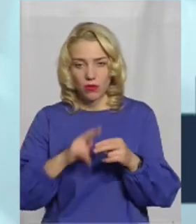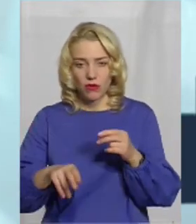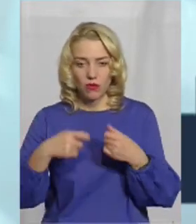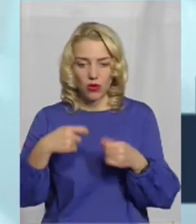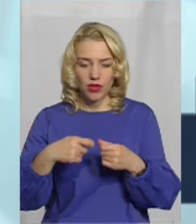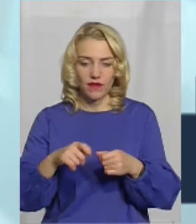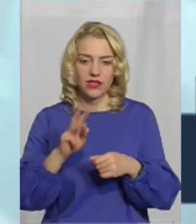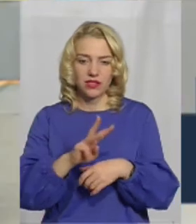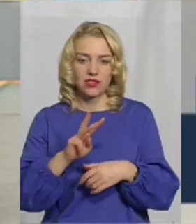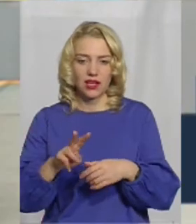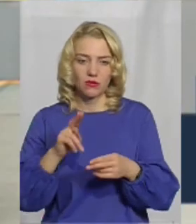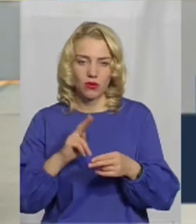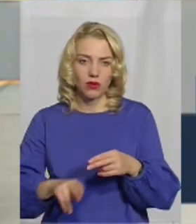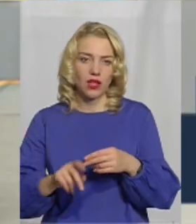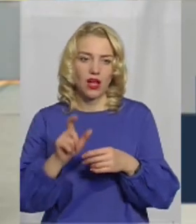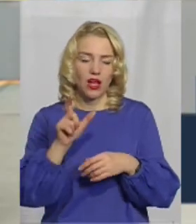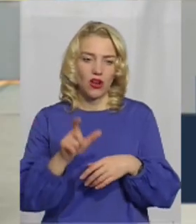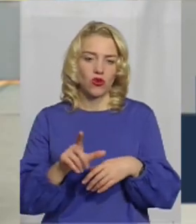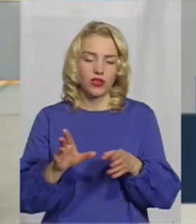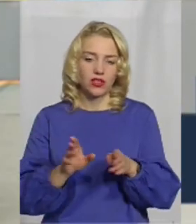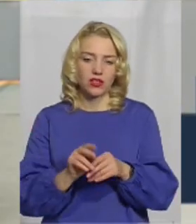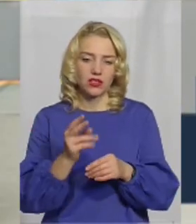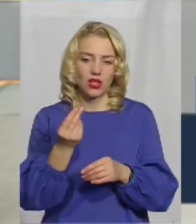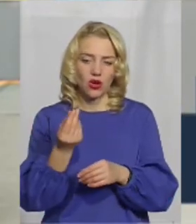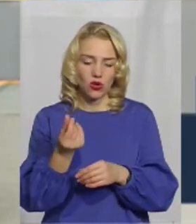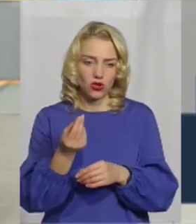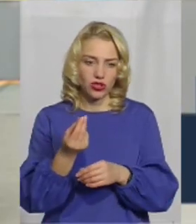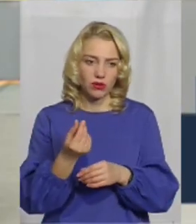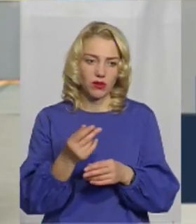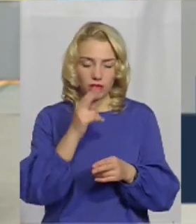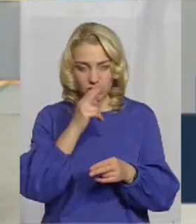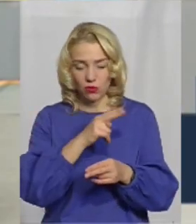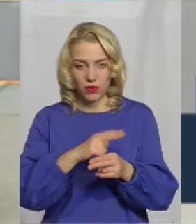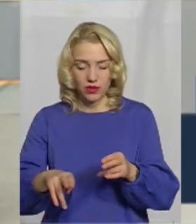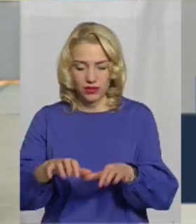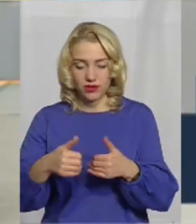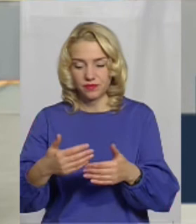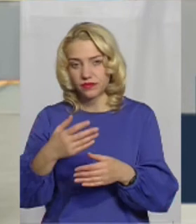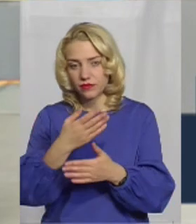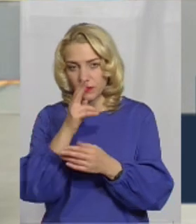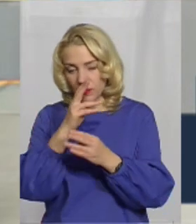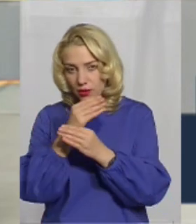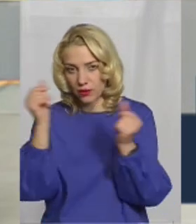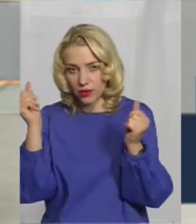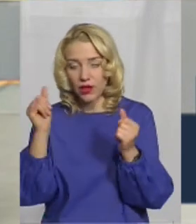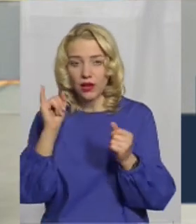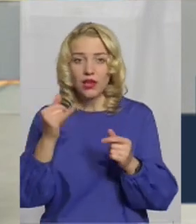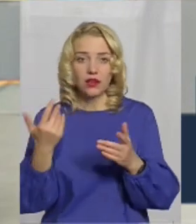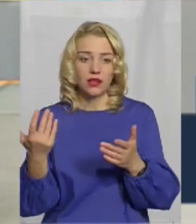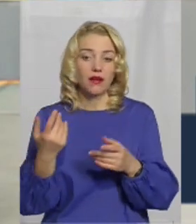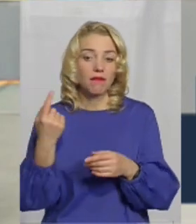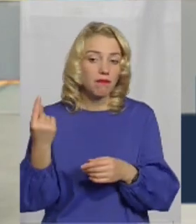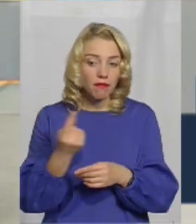сайт, і магазин зникав, а людина просто з грошима собі десь губилася. Тому це найперше, це, звичайно, не